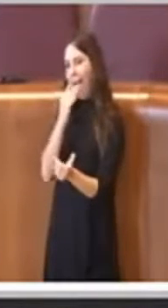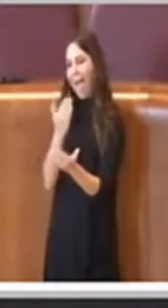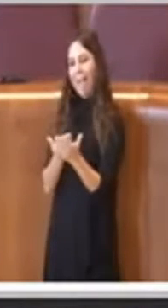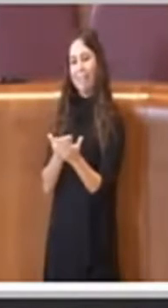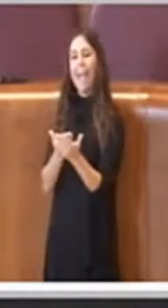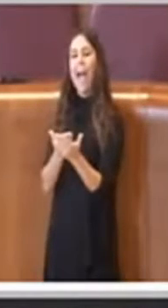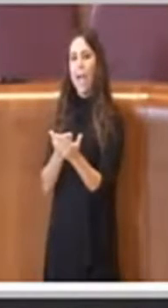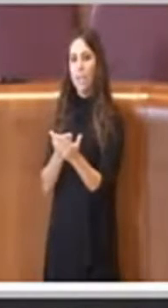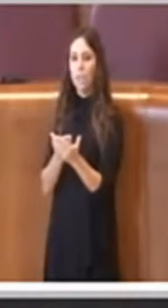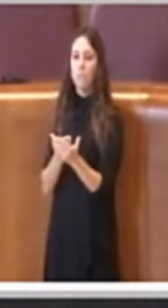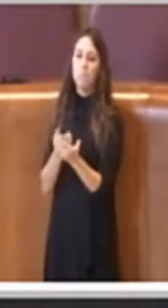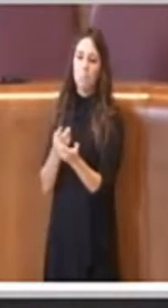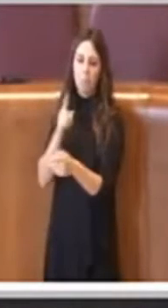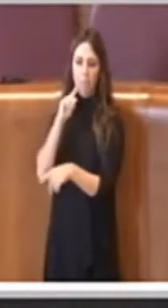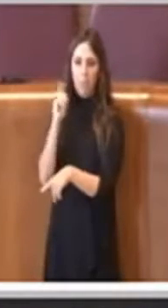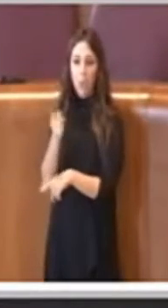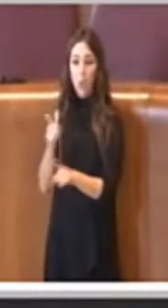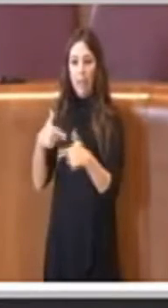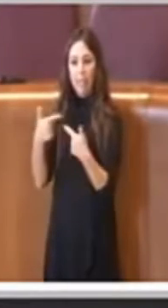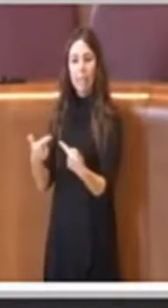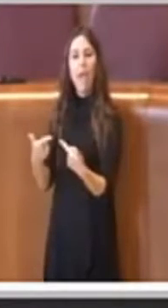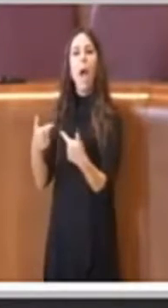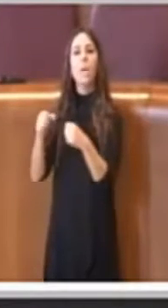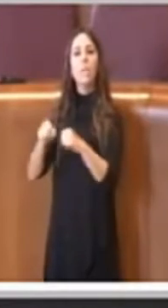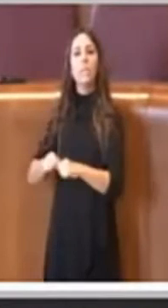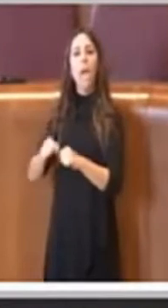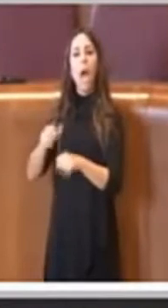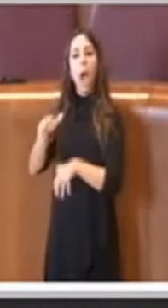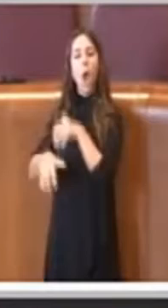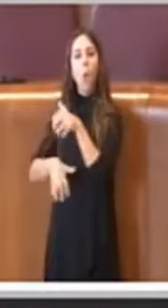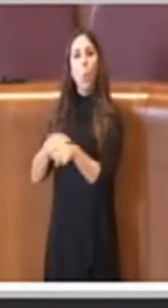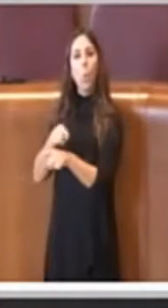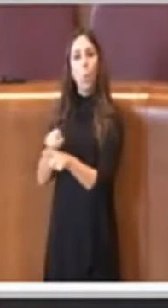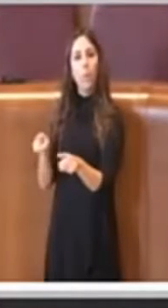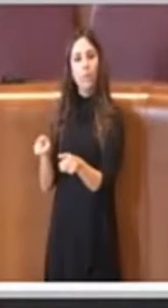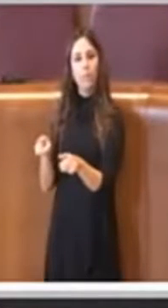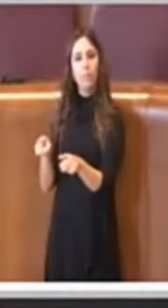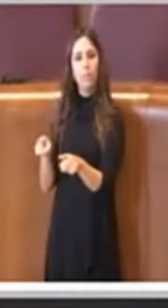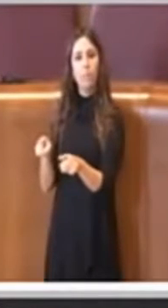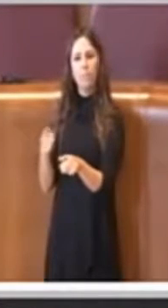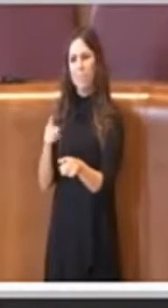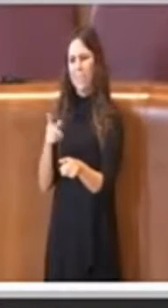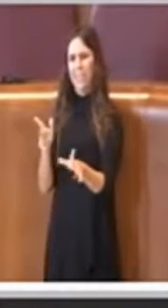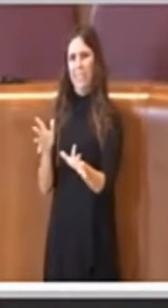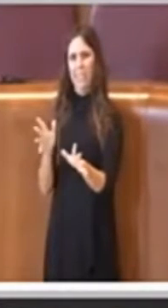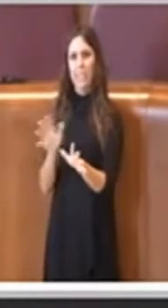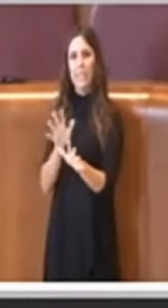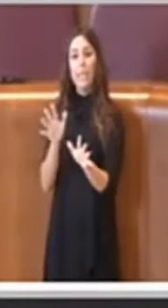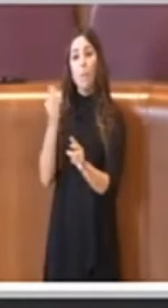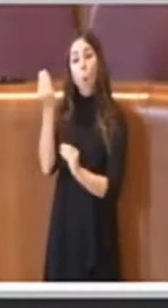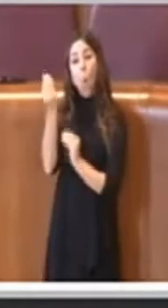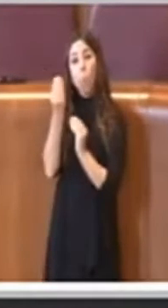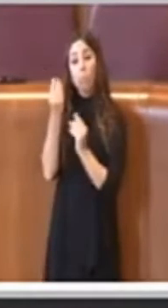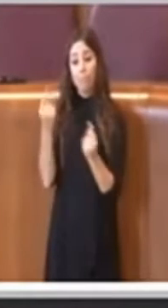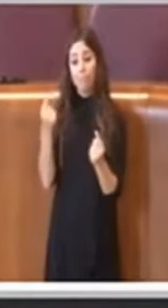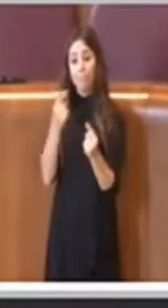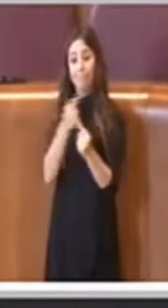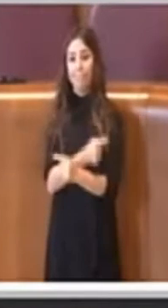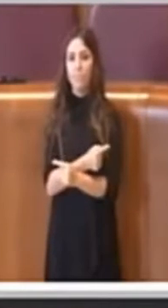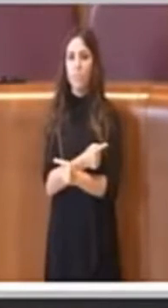migliore per la salute dell'animale stesso. Per cui questa è una contraddizione, si presentano